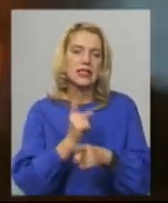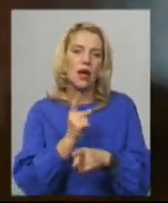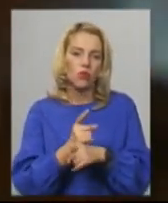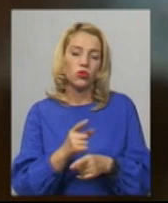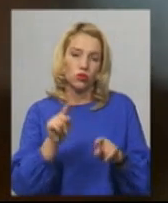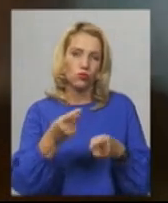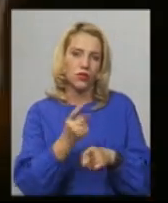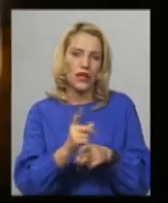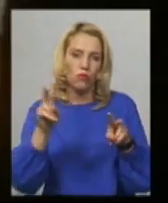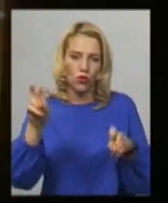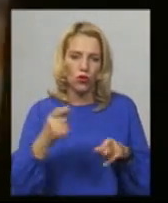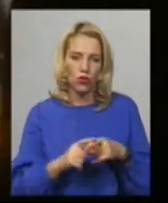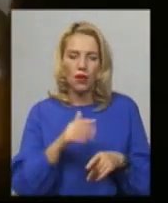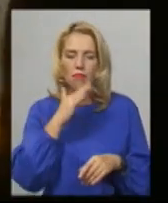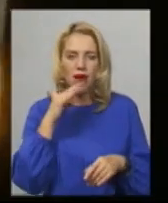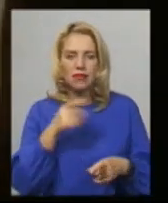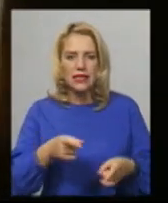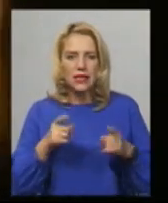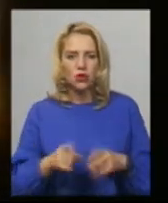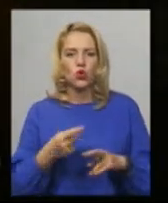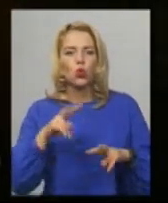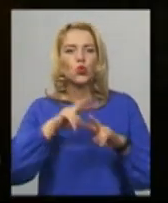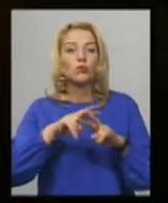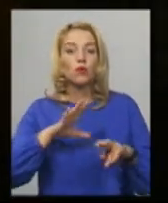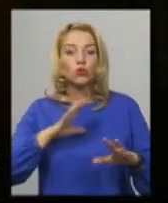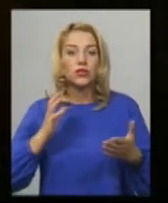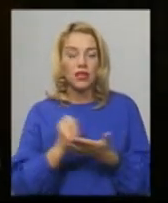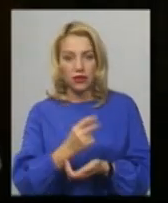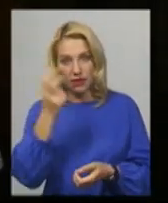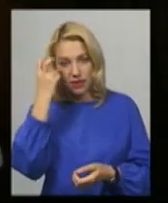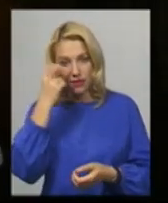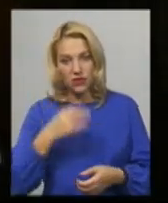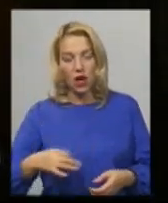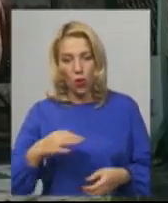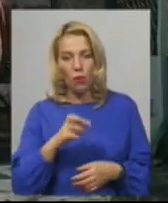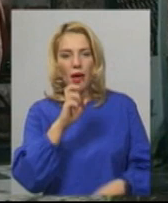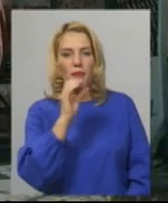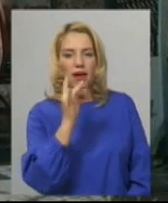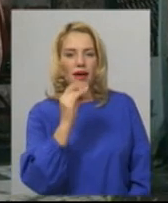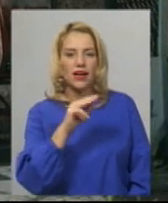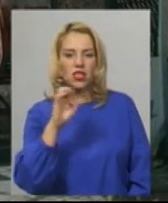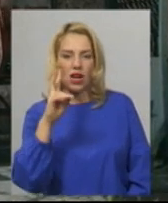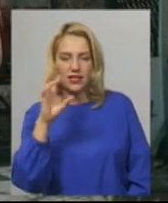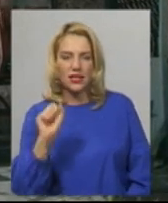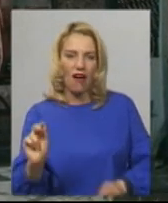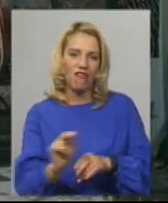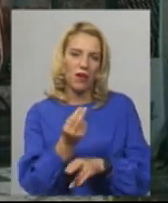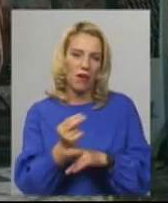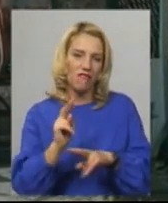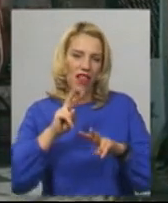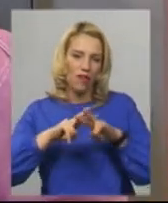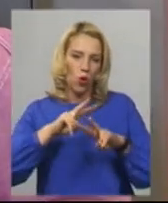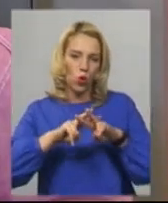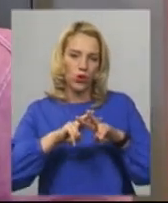використано багато київських натурних об'єктів. І тюрма була знайдена в Київській області. Бережанська виправна колонія, каже продюсер фільму Артем